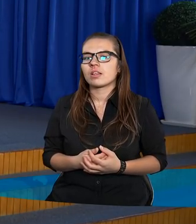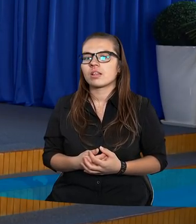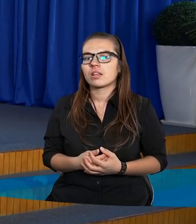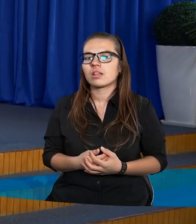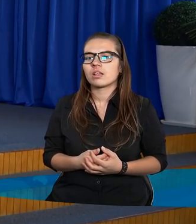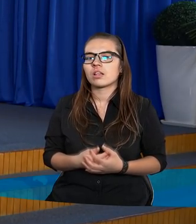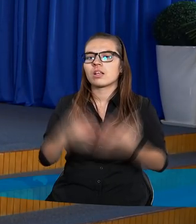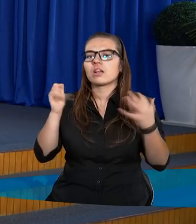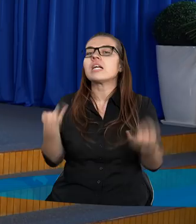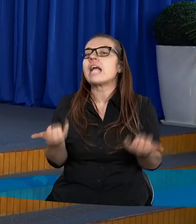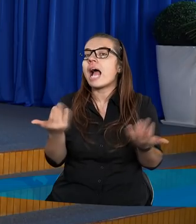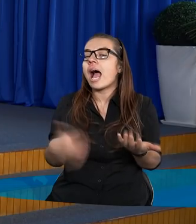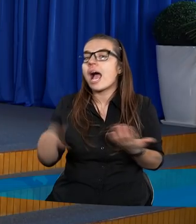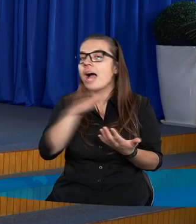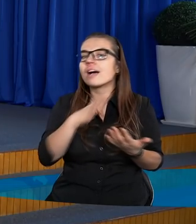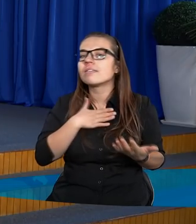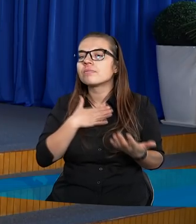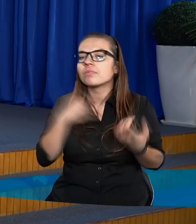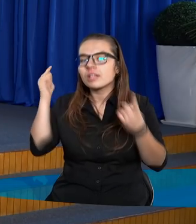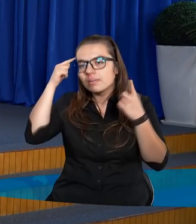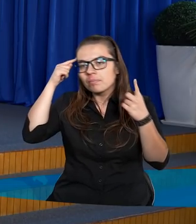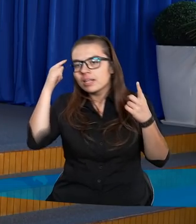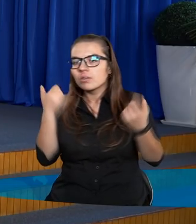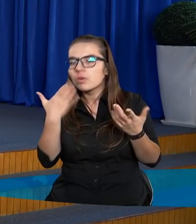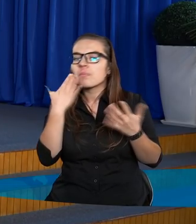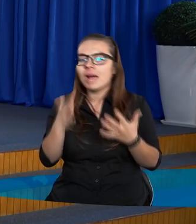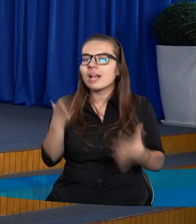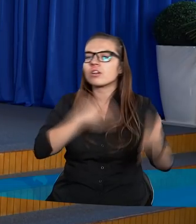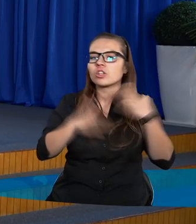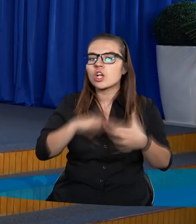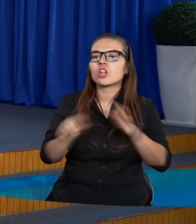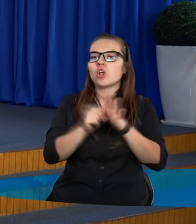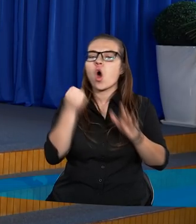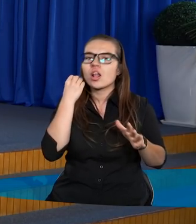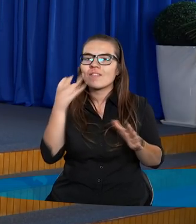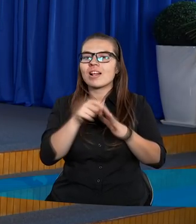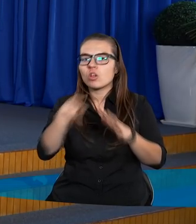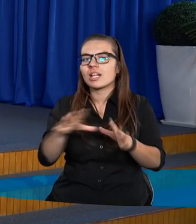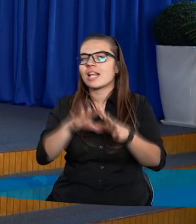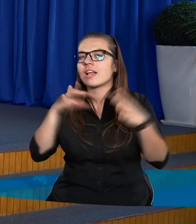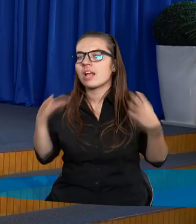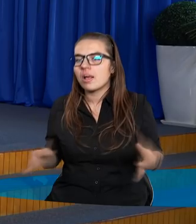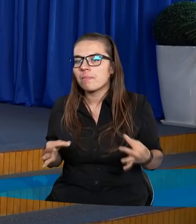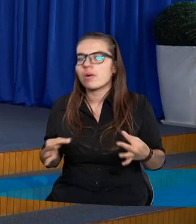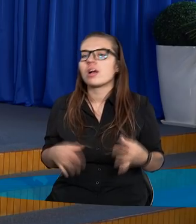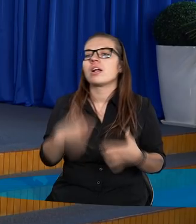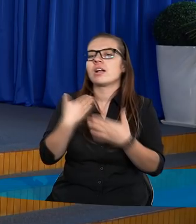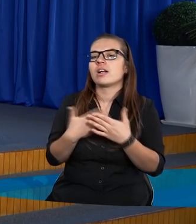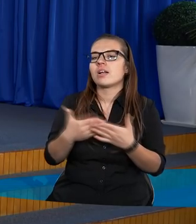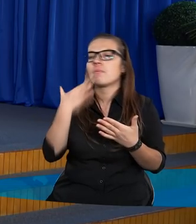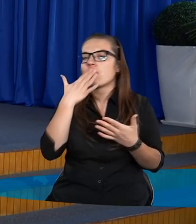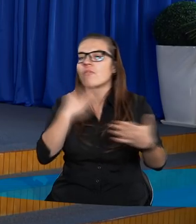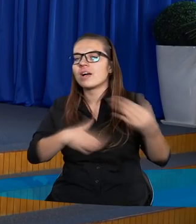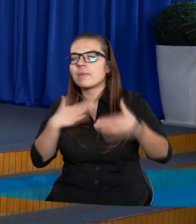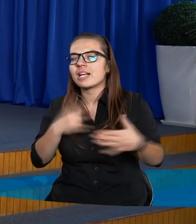Mili widzowie, jak wam mija ten wieczór? Bardzo cieszymy się, że dotrwaliście do tej pory. Dlatego mówię